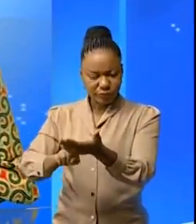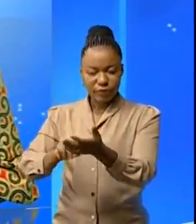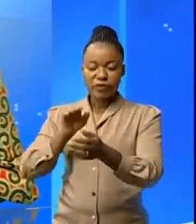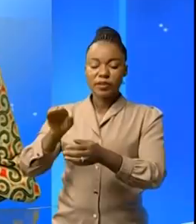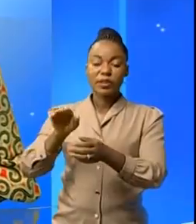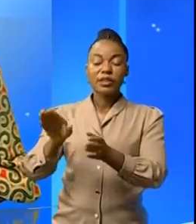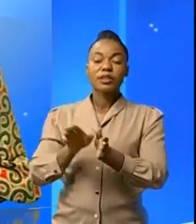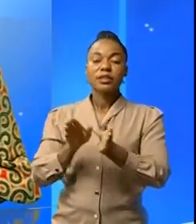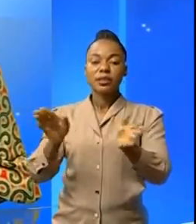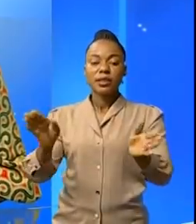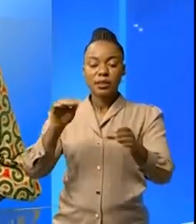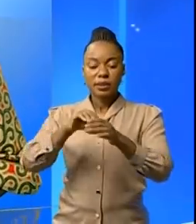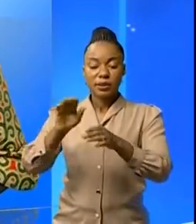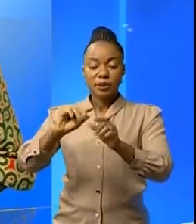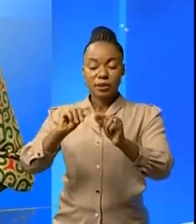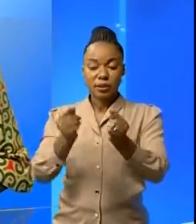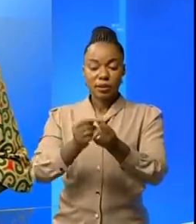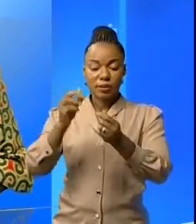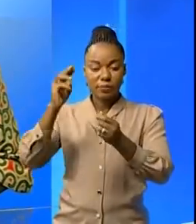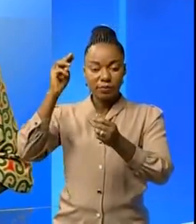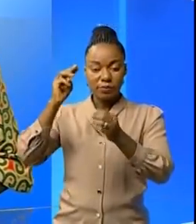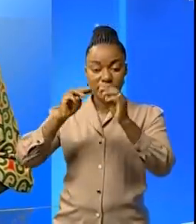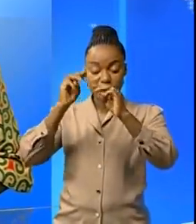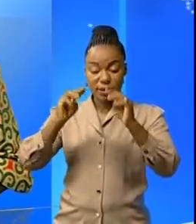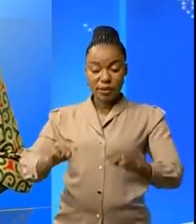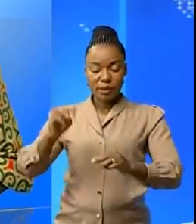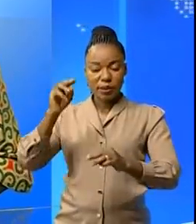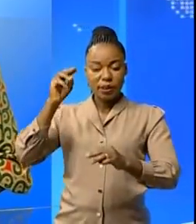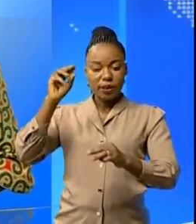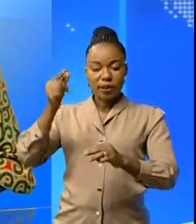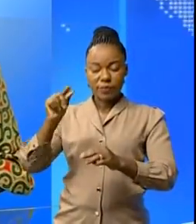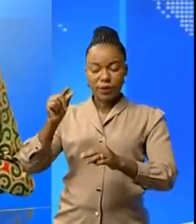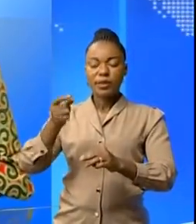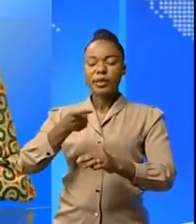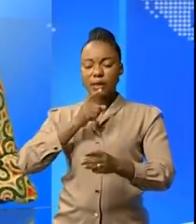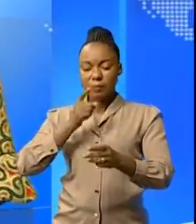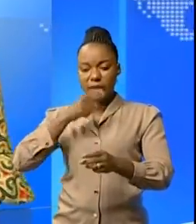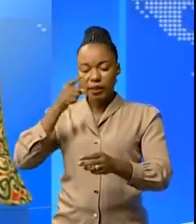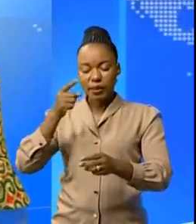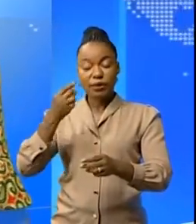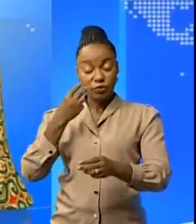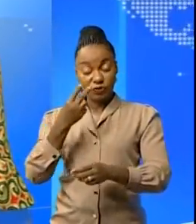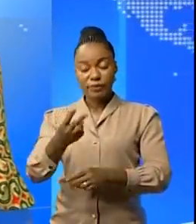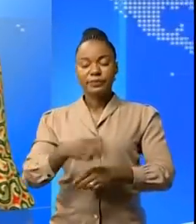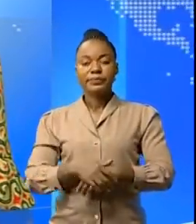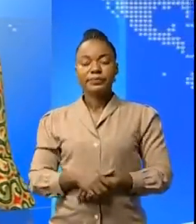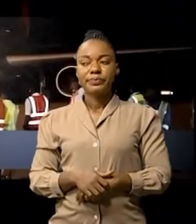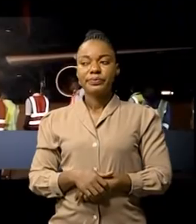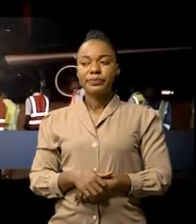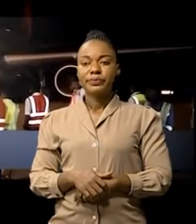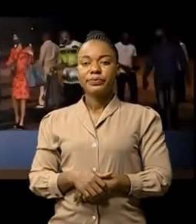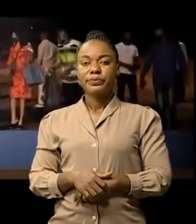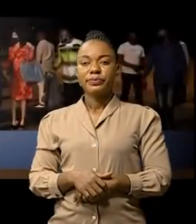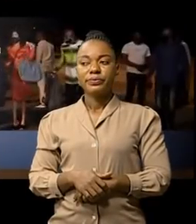général de cette structure du ministère de Mines. était face aux agents et cadres de la CEC. La